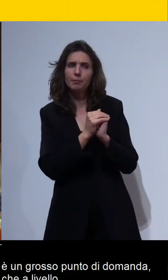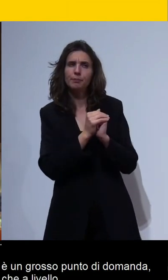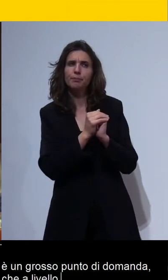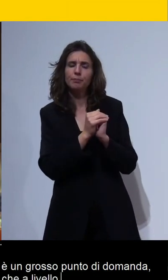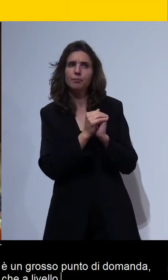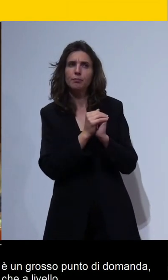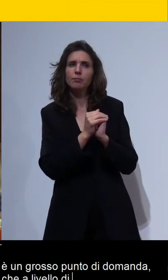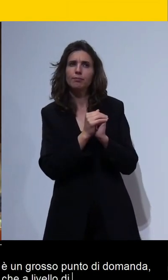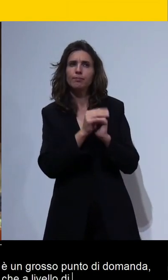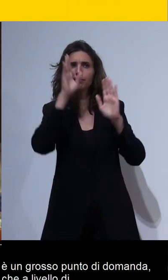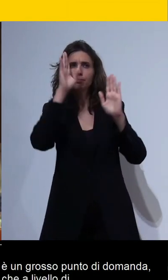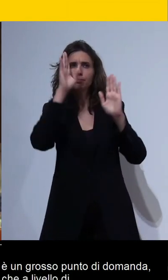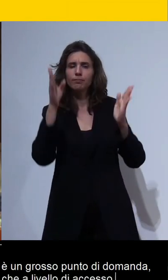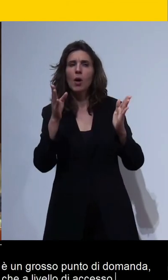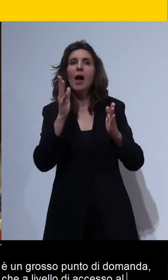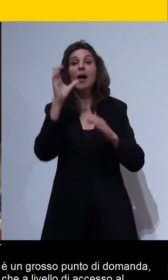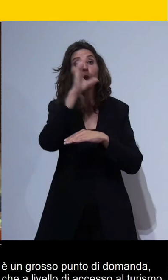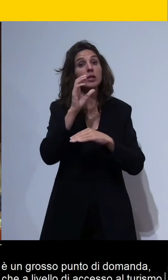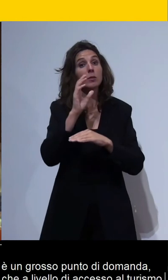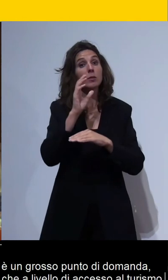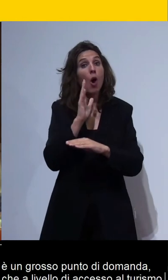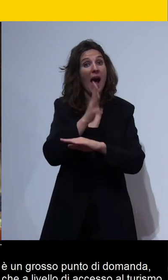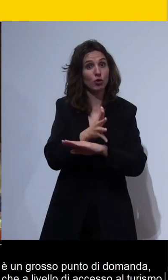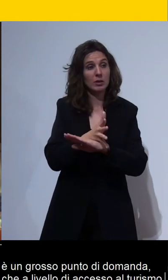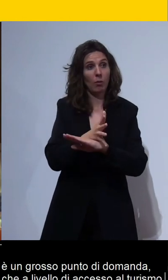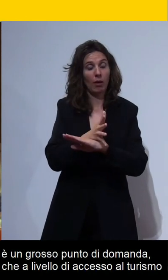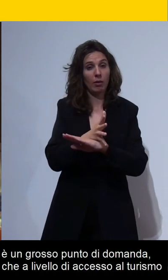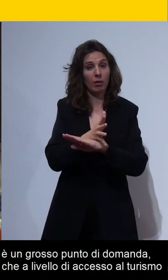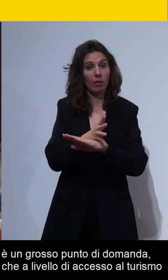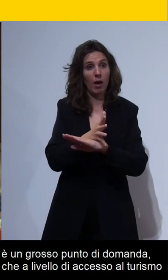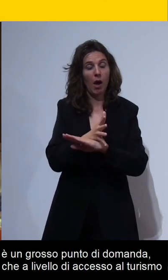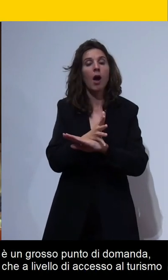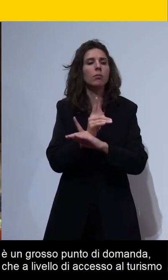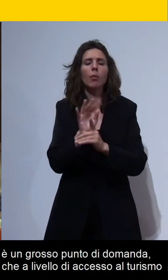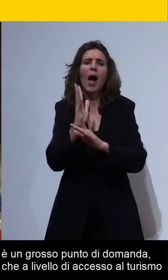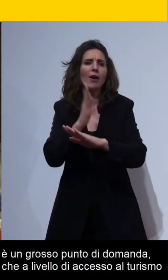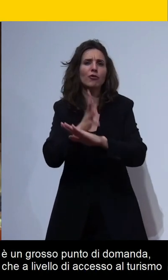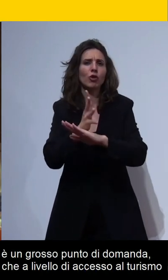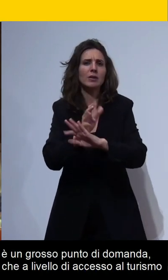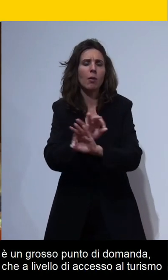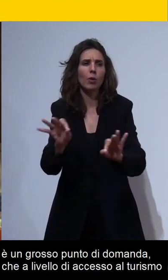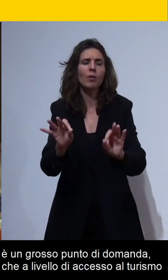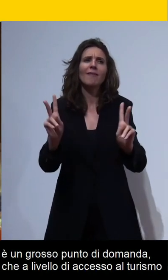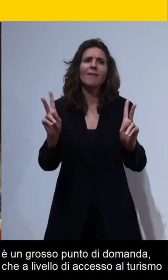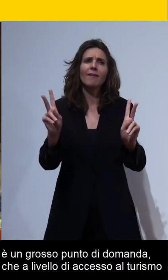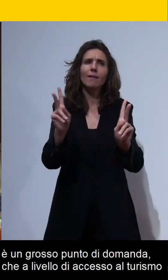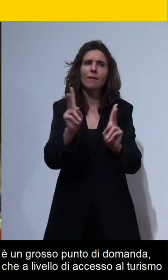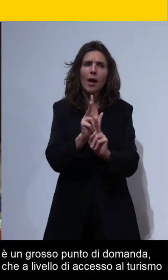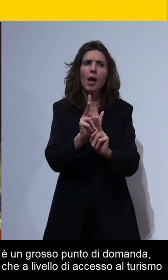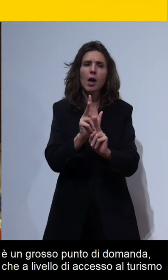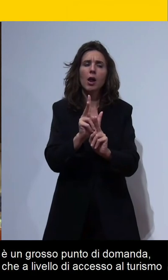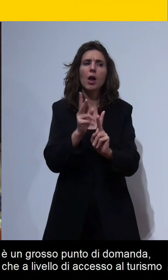accesso al turismo in chiave accessibile si parla di circa 127